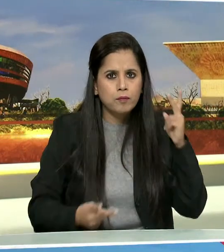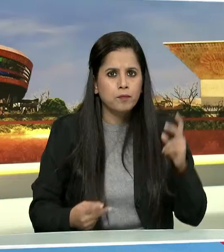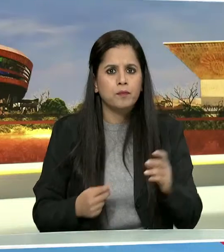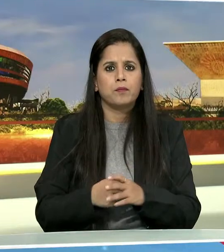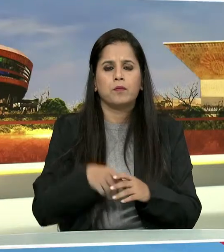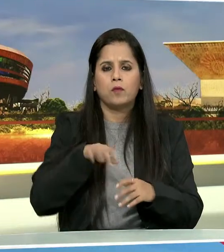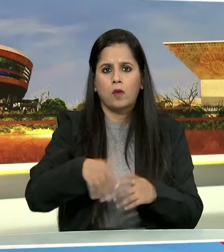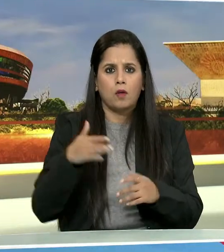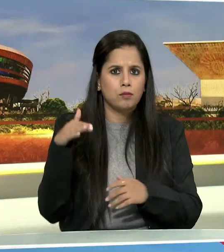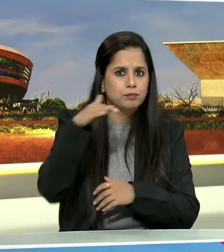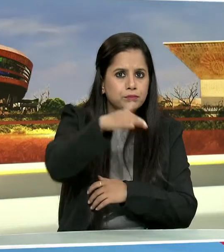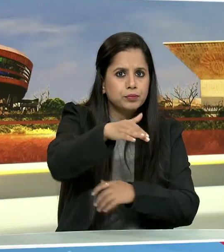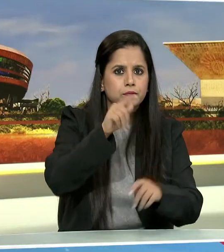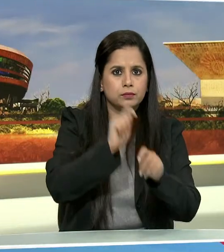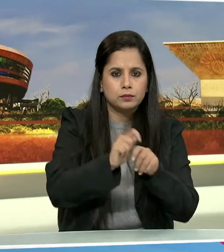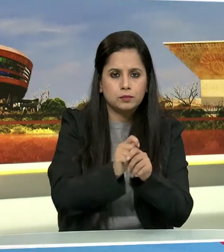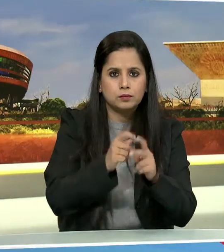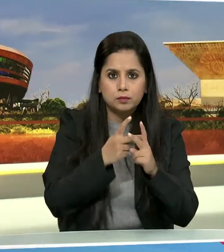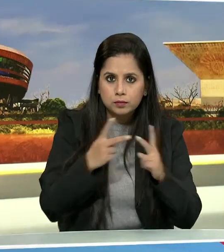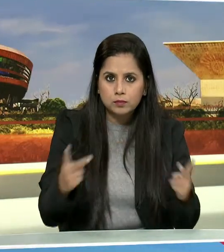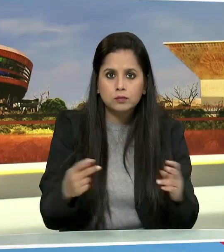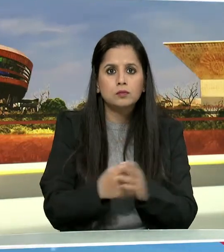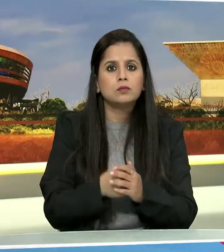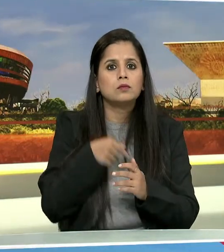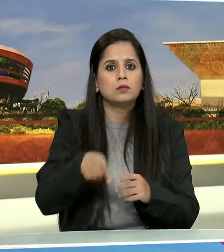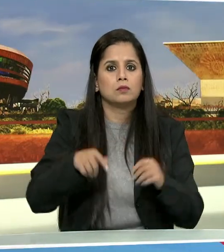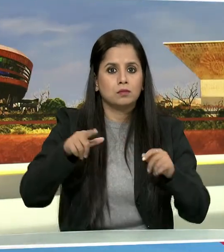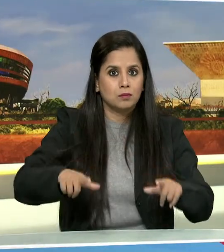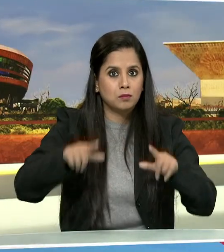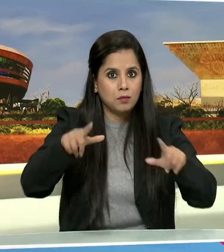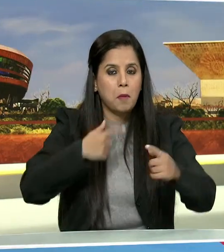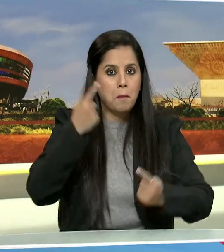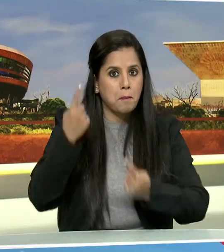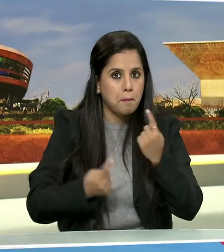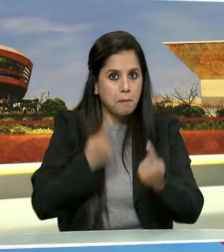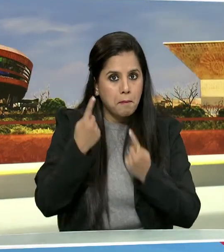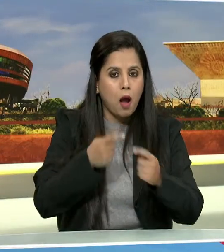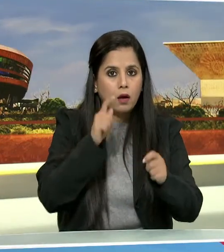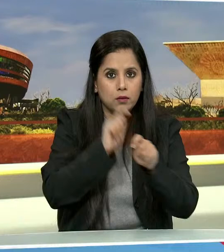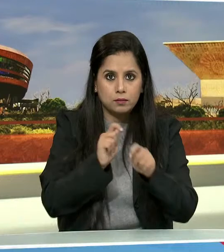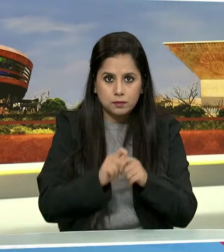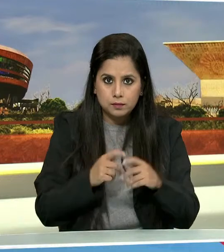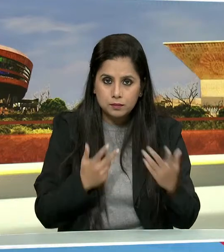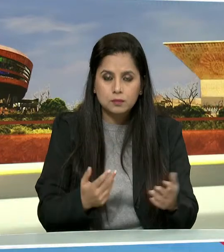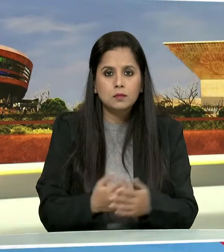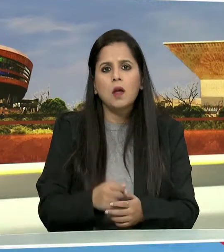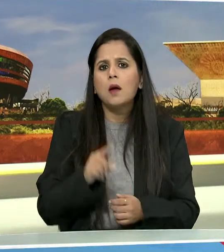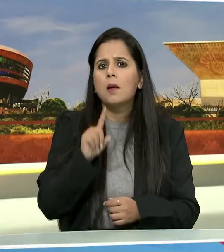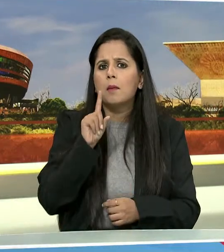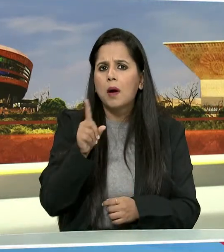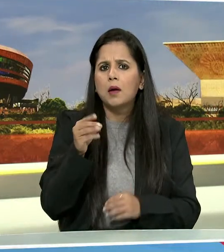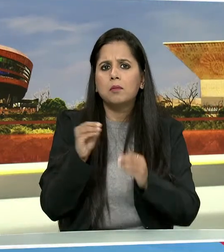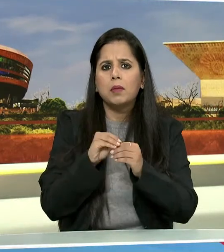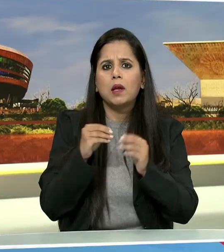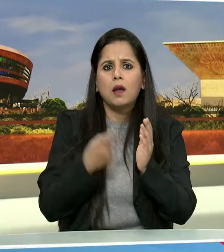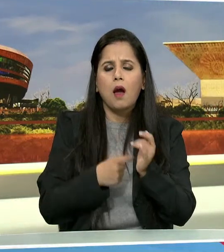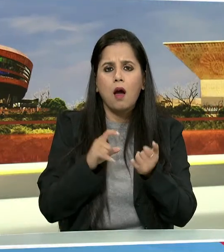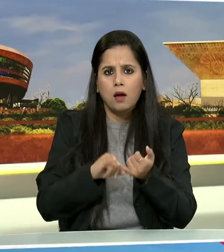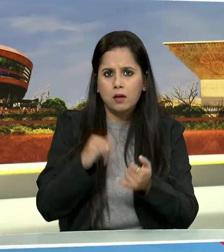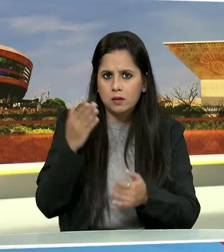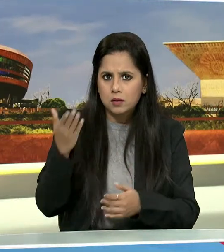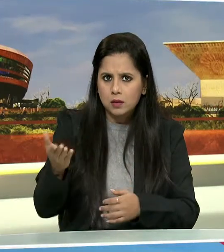पार्क बना रही है टेक्स्टाइल पार्क बना रही है लेकिन यहां बियारेस